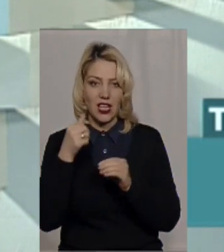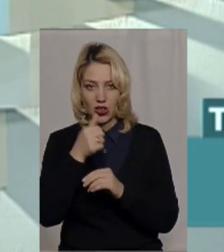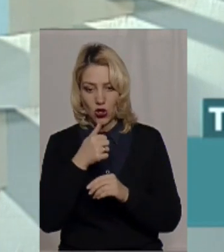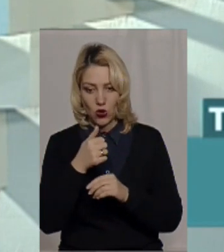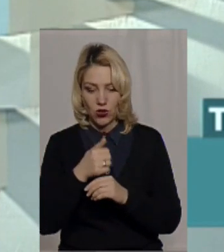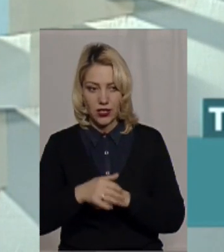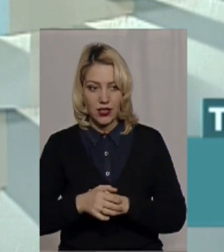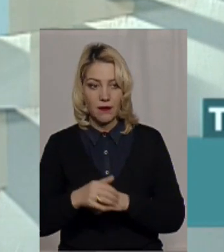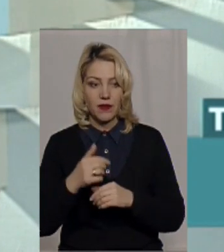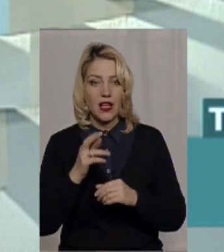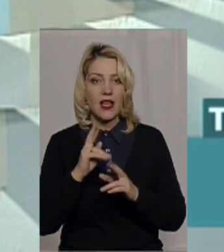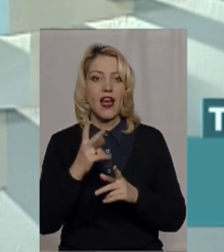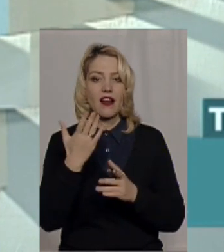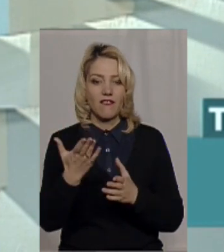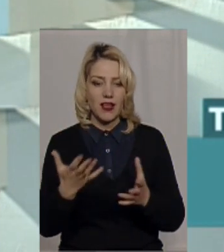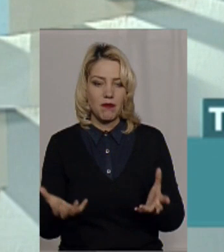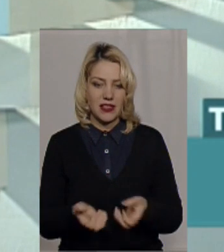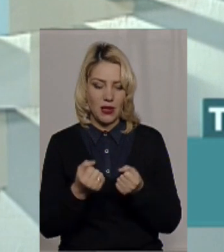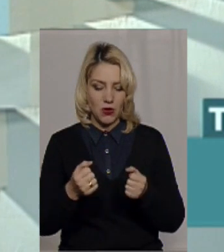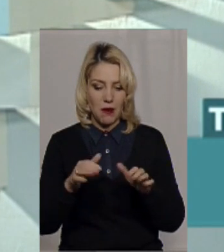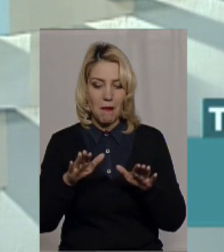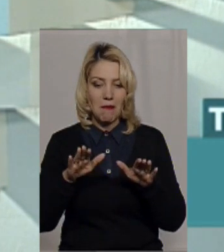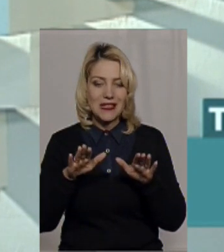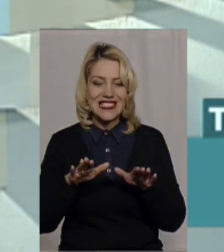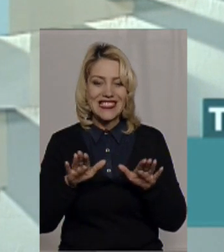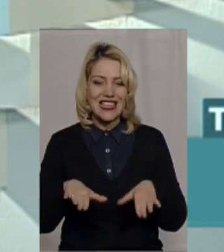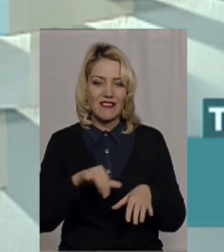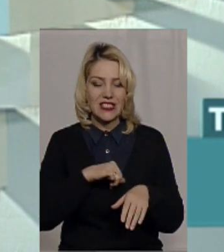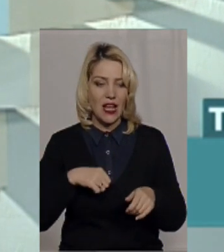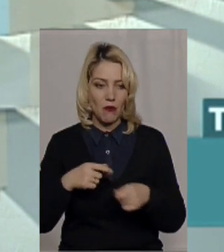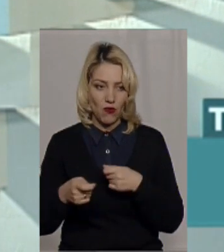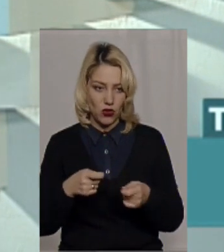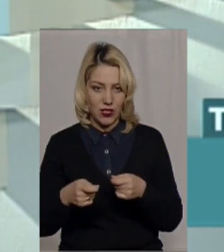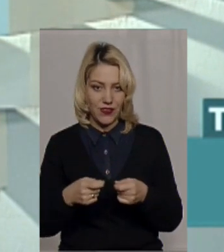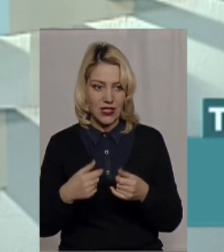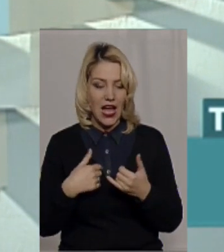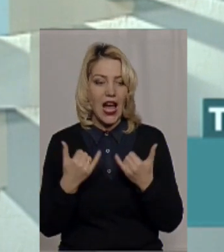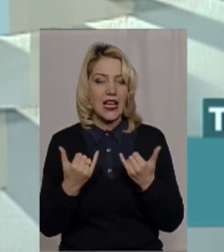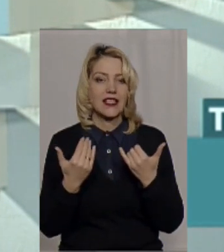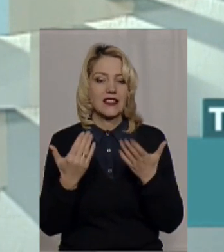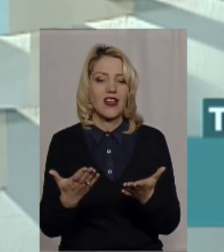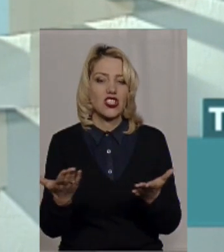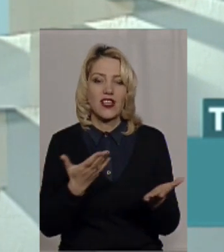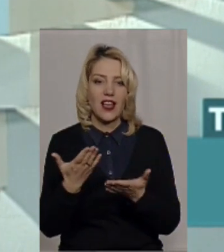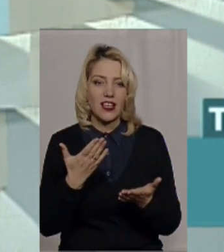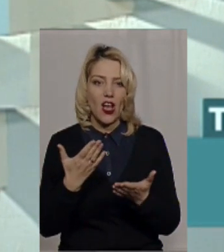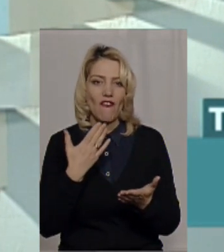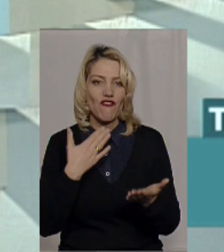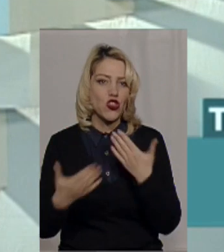підтримували місцеве самоврядування? Скажіть, будь ласка, а зараз як, яке ваше відношення?